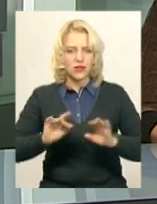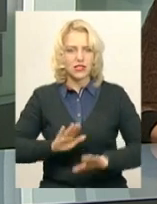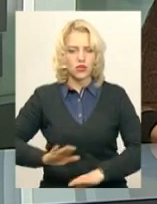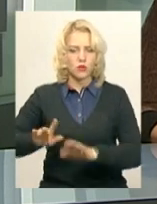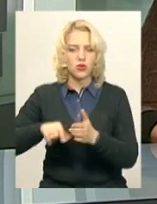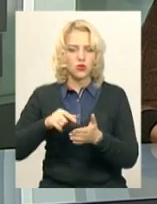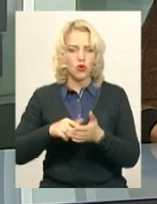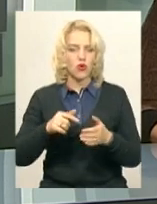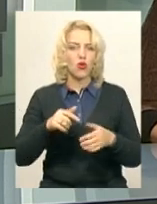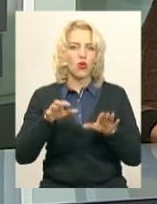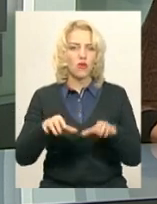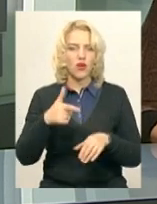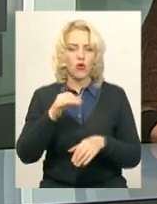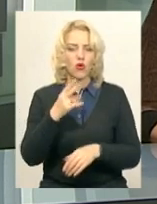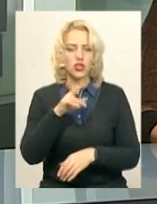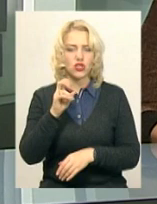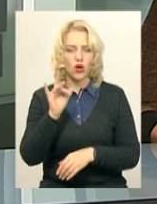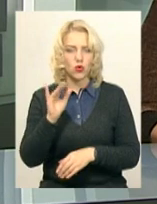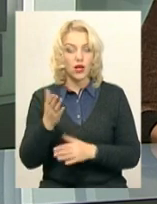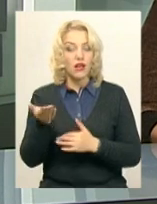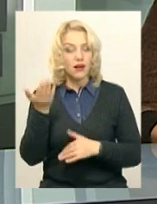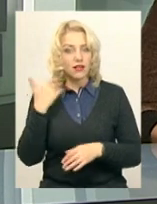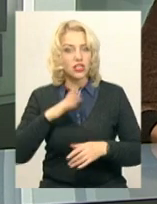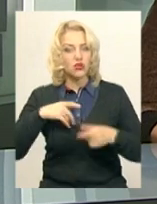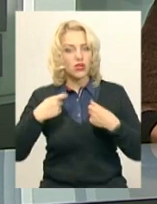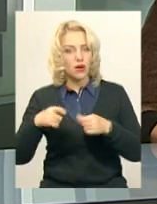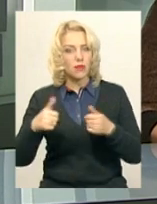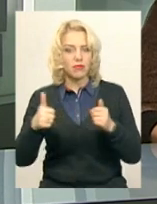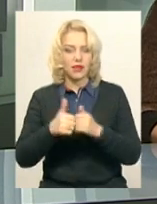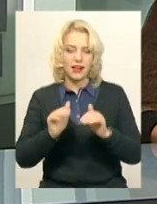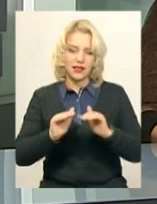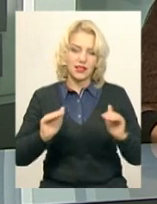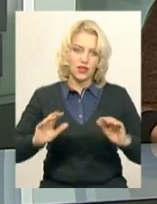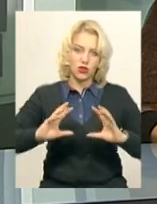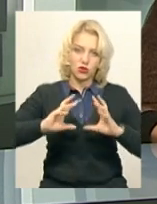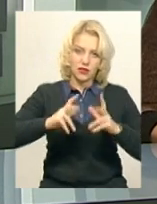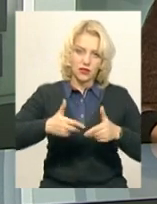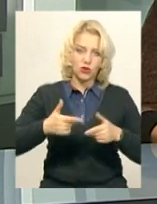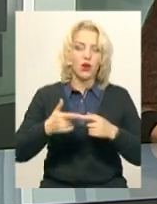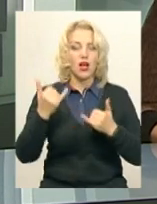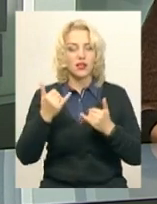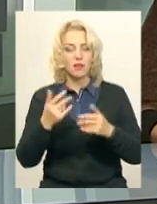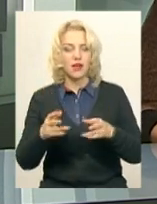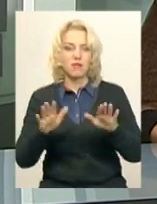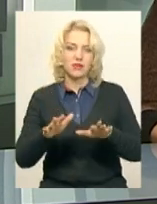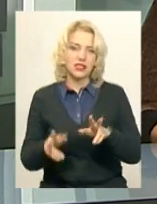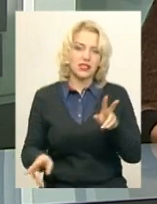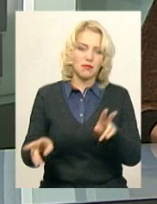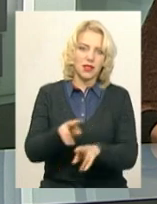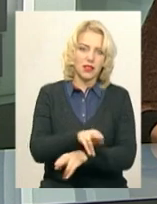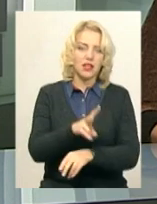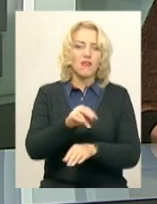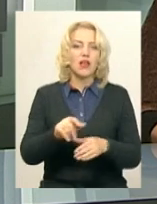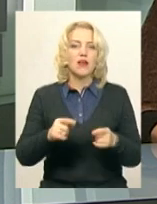Володимир Гончарук. За його словами, раніше ярмаркували біля дитячого світу, локацію змінили в минулому році. Зараз монтують